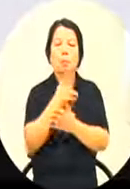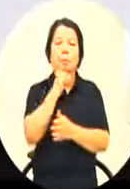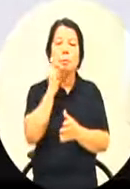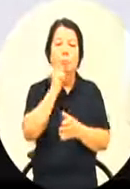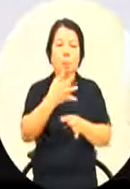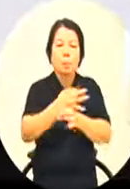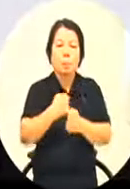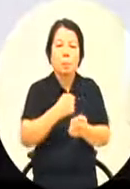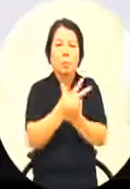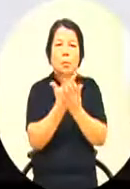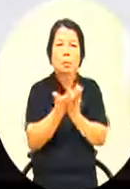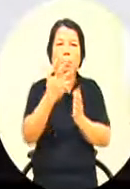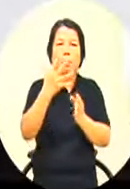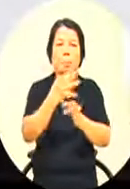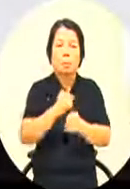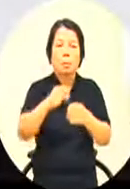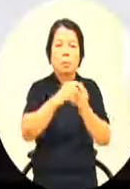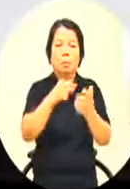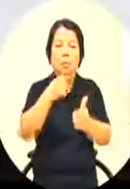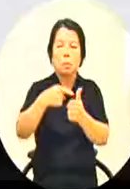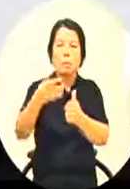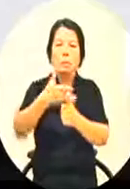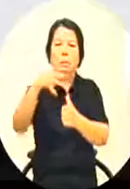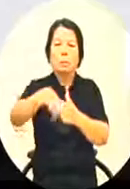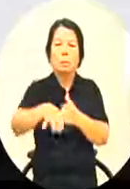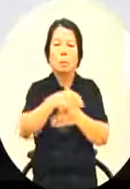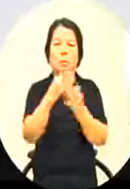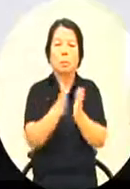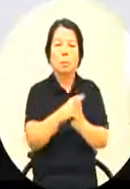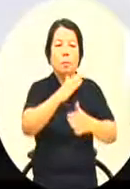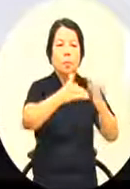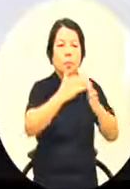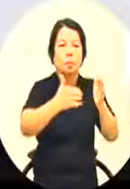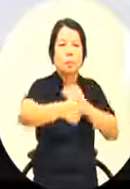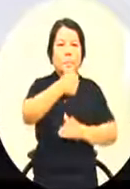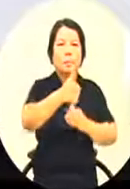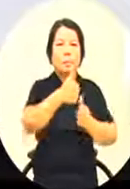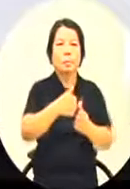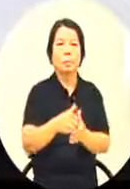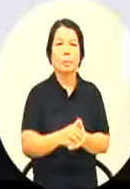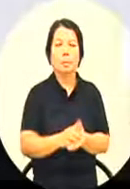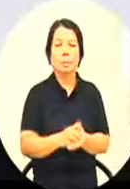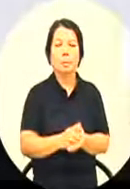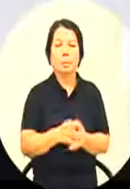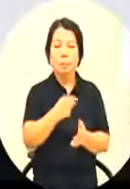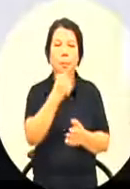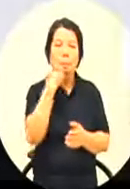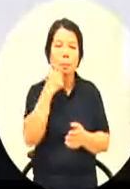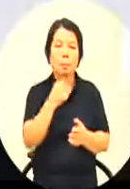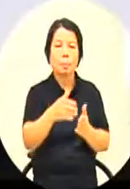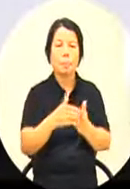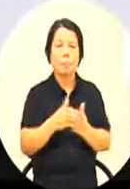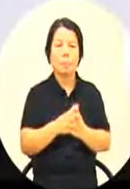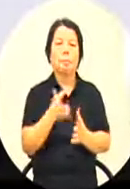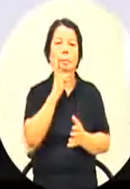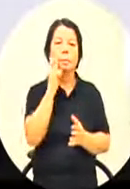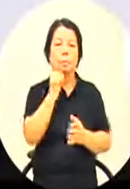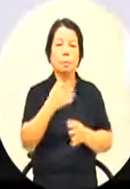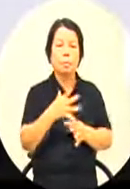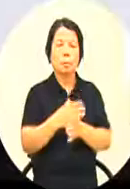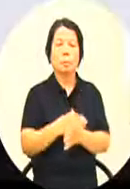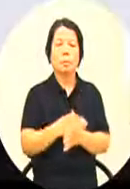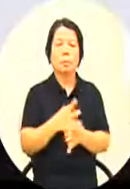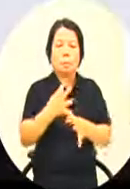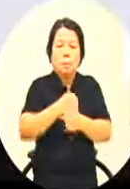节跟教育局事先就规划跟问问哪个校长哪些学校看我尬的钢雕艺术当然要付一点